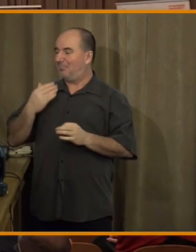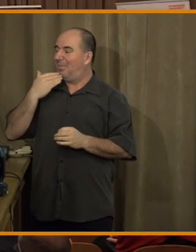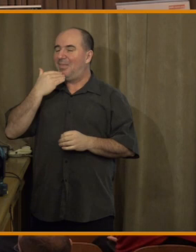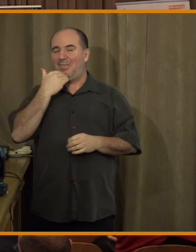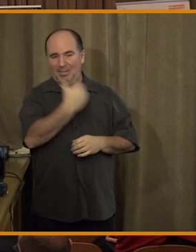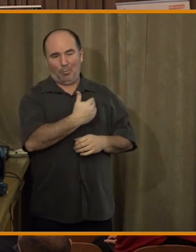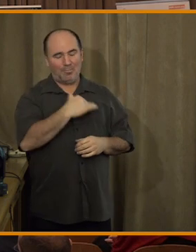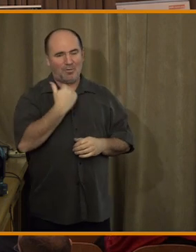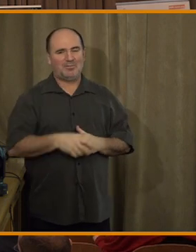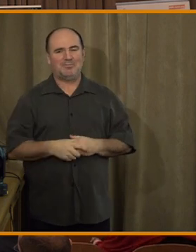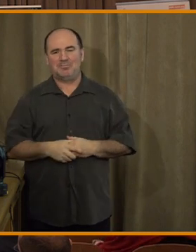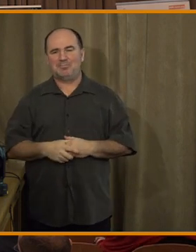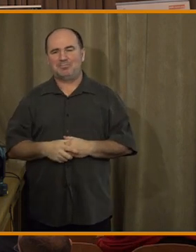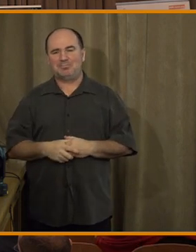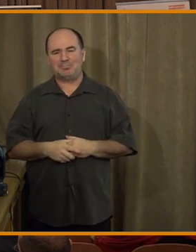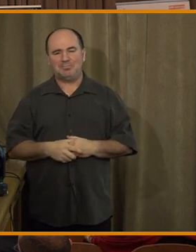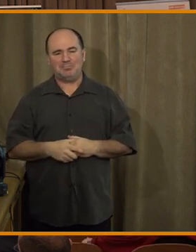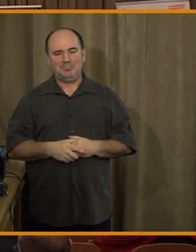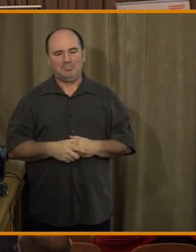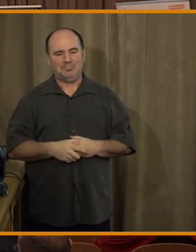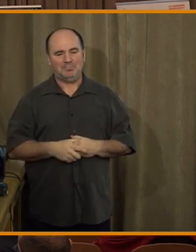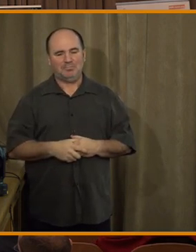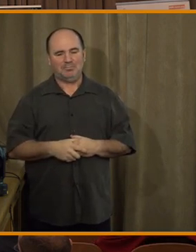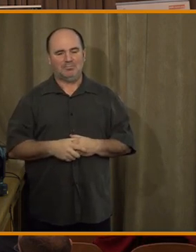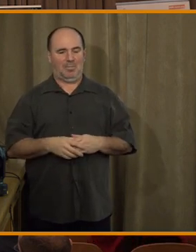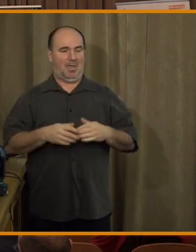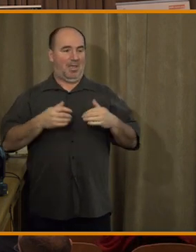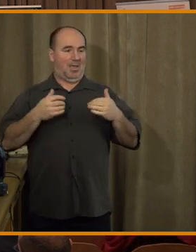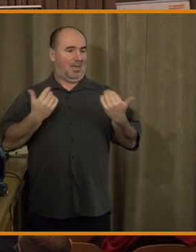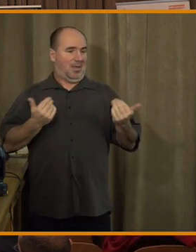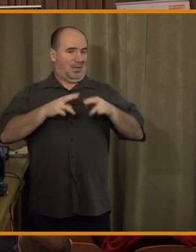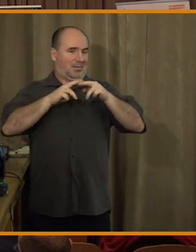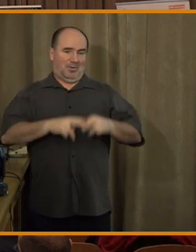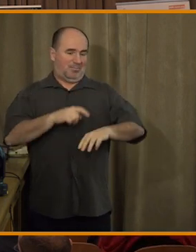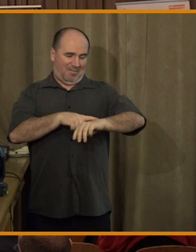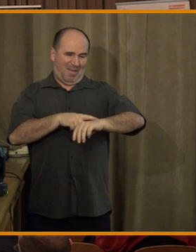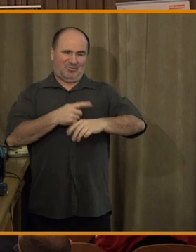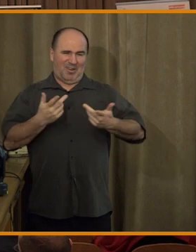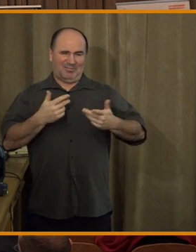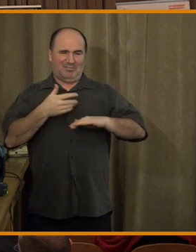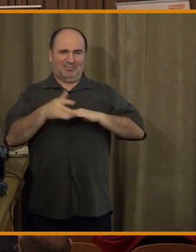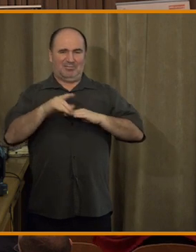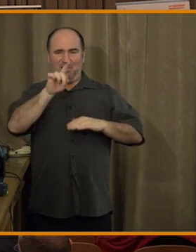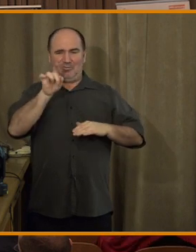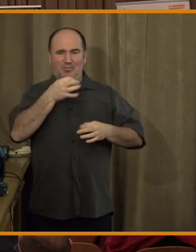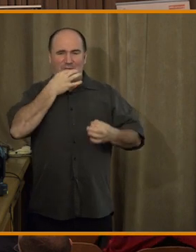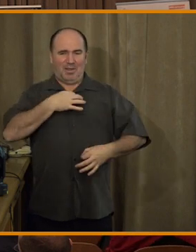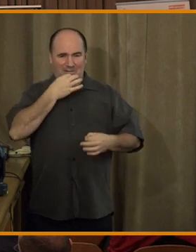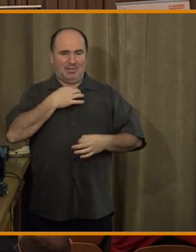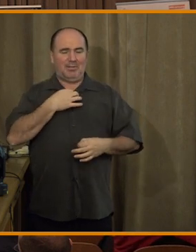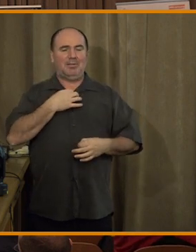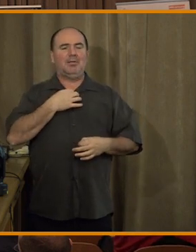Díky moc. Už nám vůbec nezbývá čas na další dotazy, tak teď poprosím jenom případně o jeden